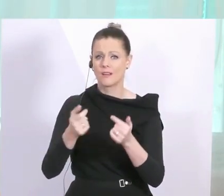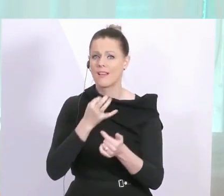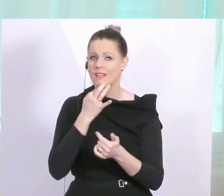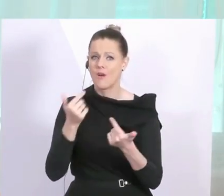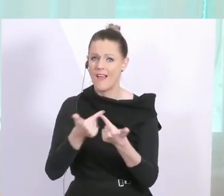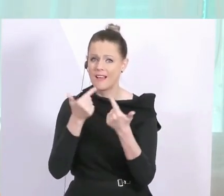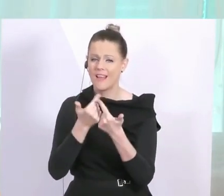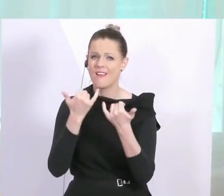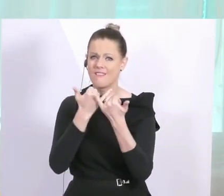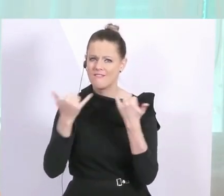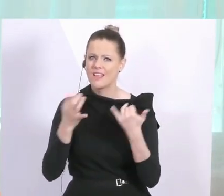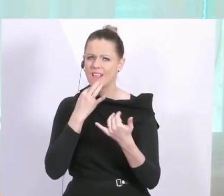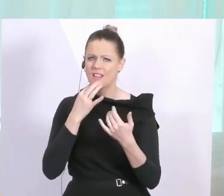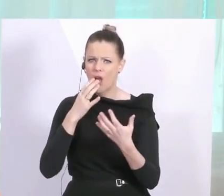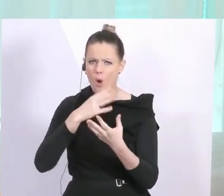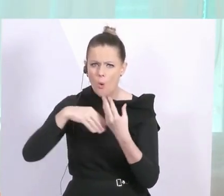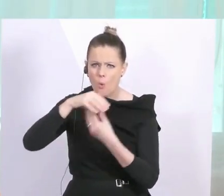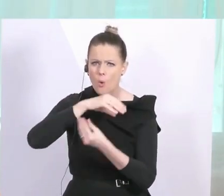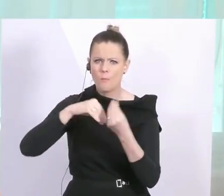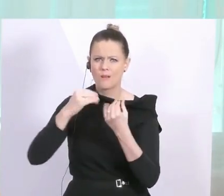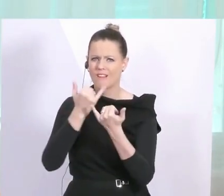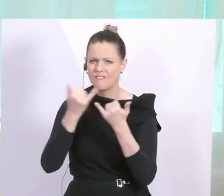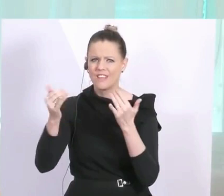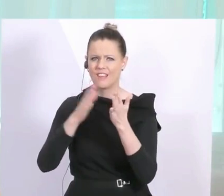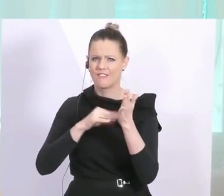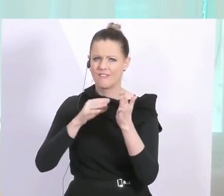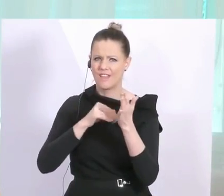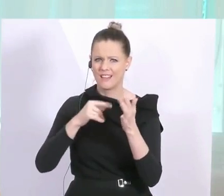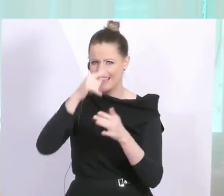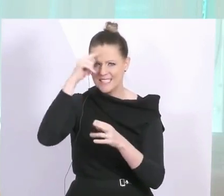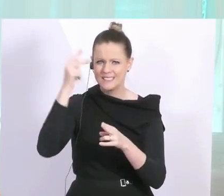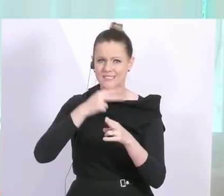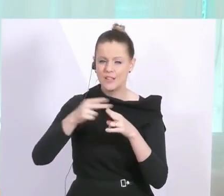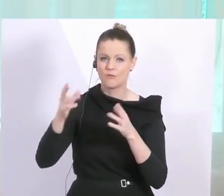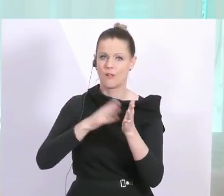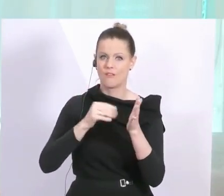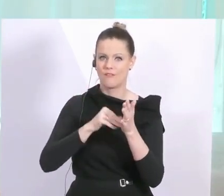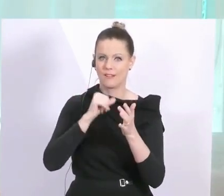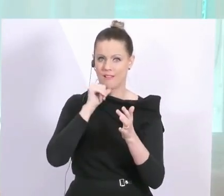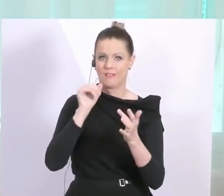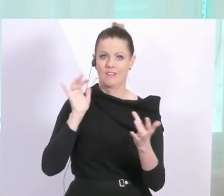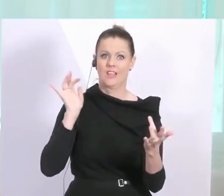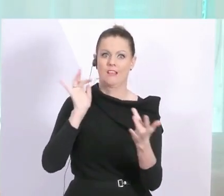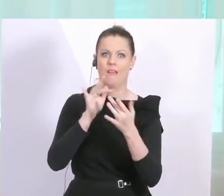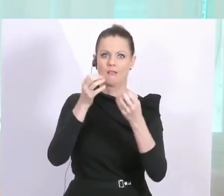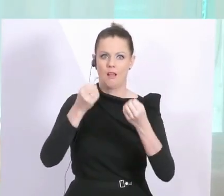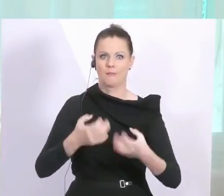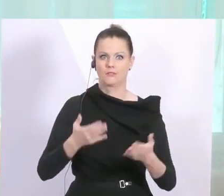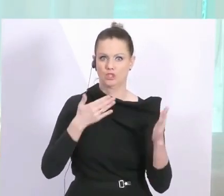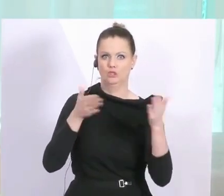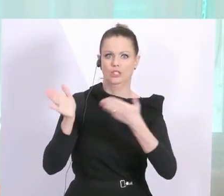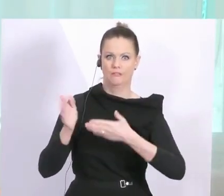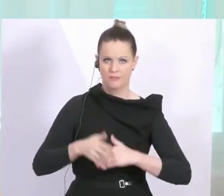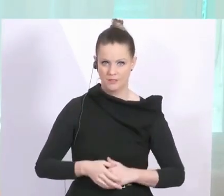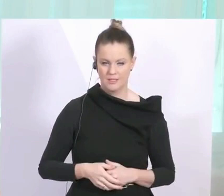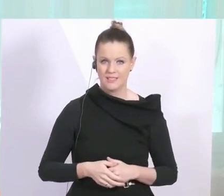nicht kontraproduktiv wird, einen guten Sinn hat, effizient ist in der Anwendung etc. Und all